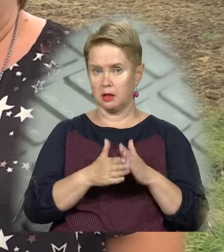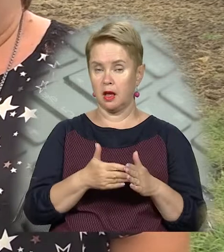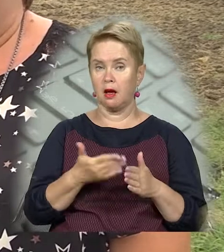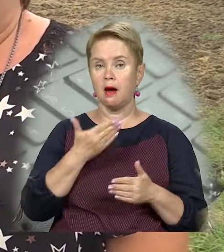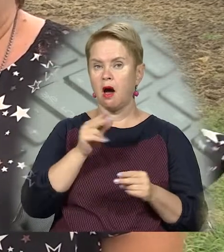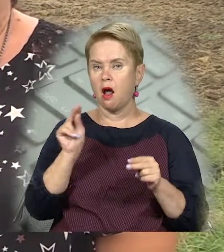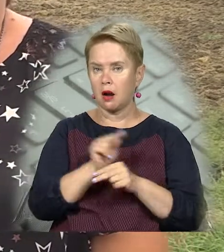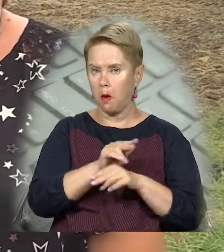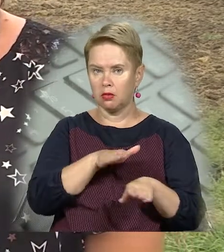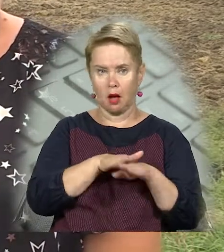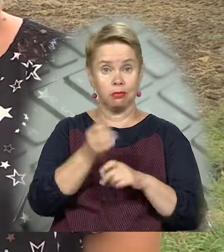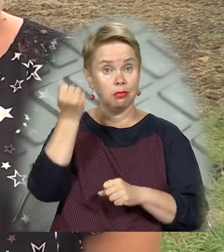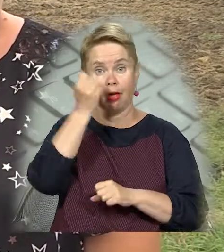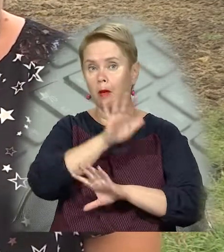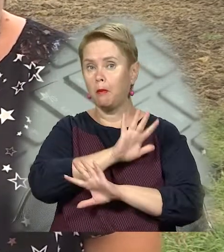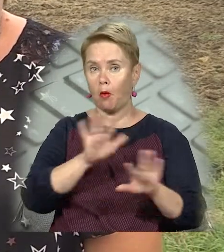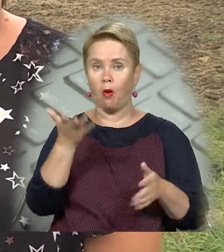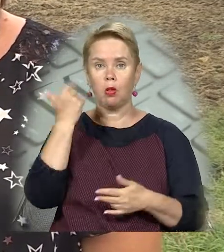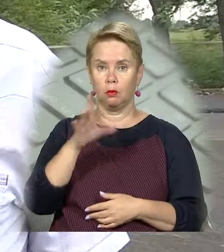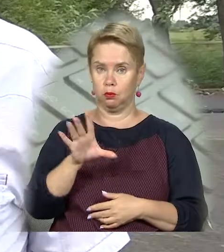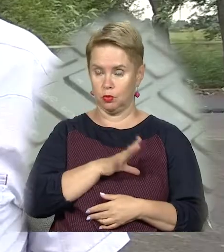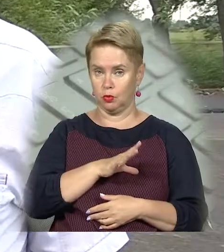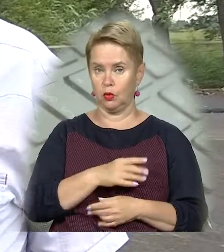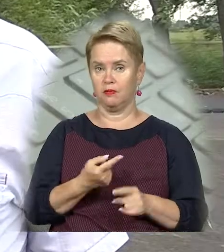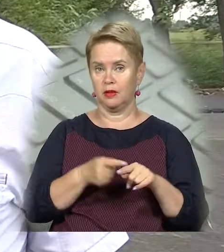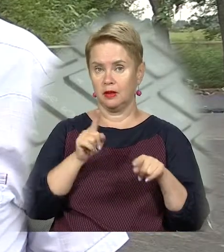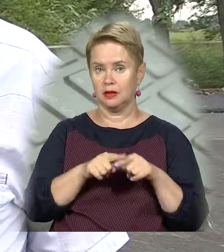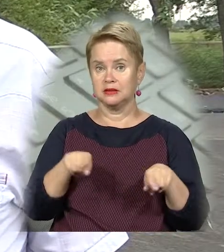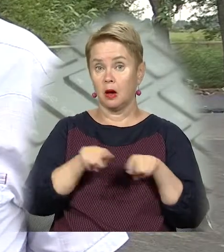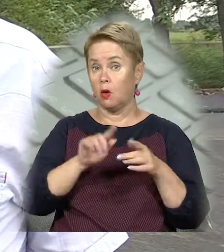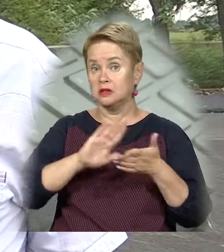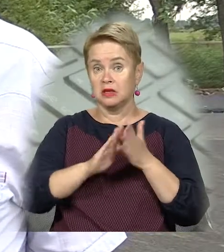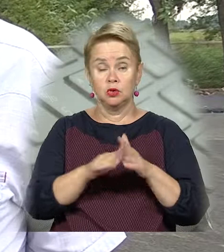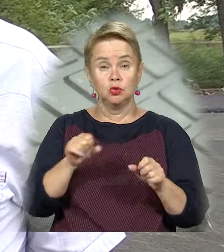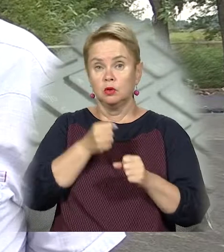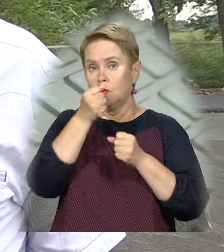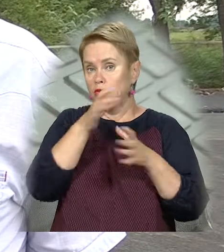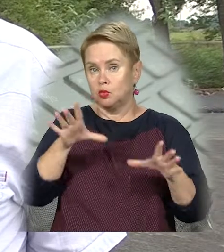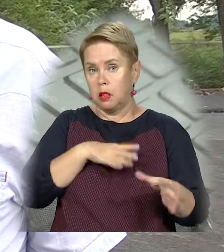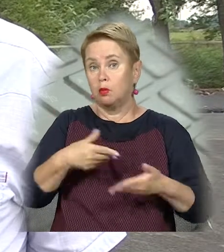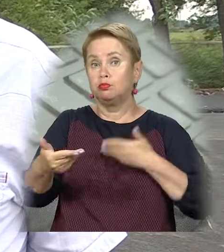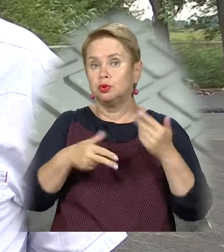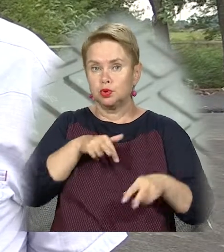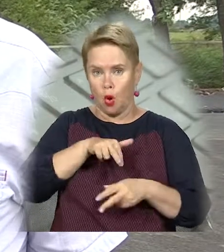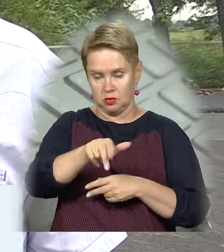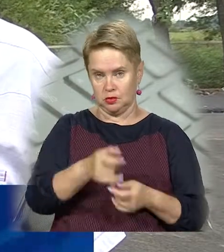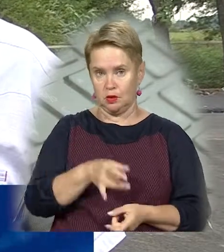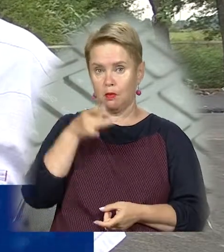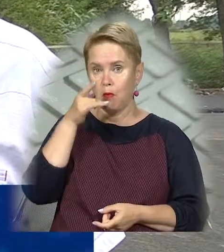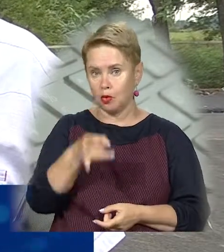ремонти я взагалі капітальні не пам'ятаю, коли це було. Вона дійшла до такого стану, що вже не можна було пішки ходити.